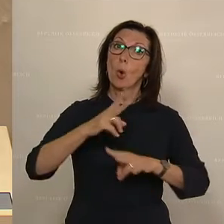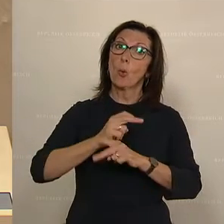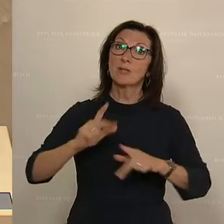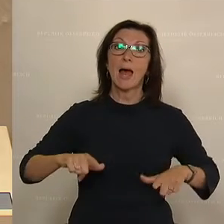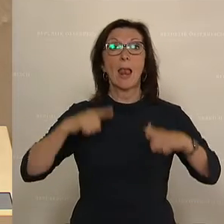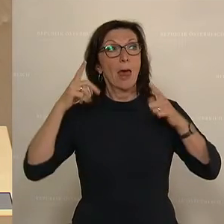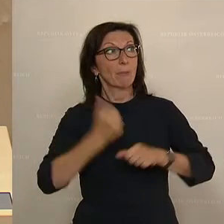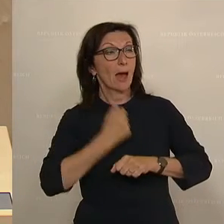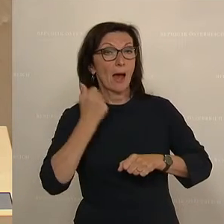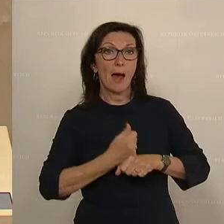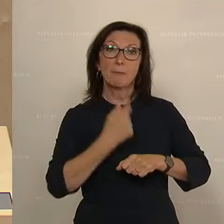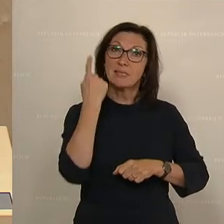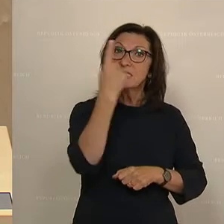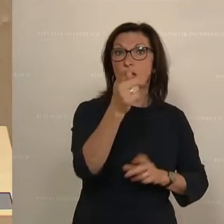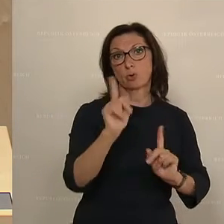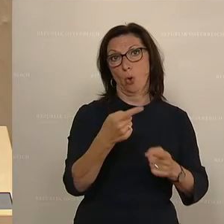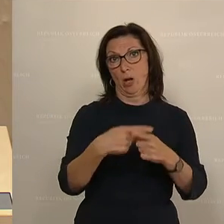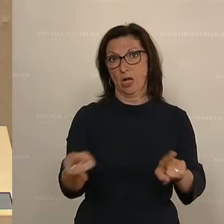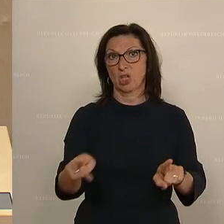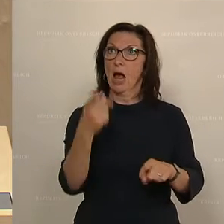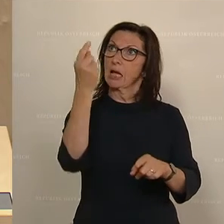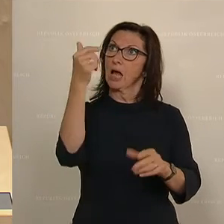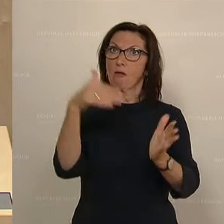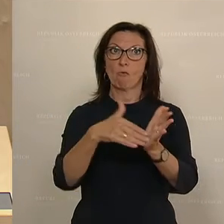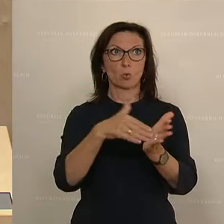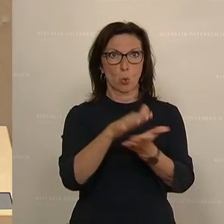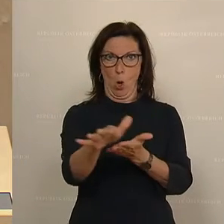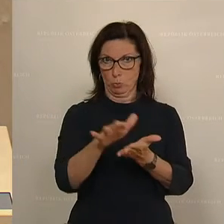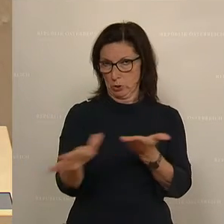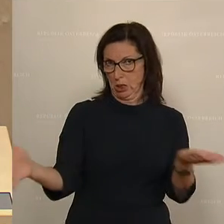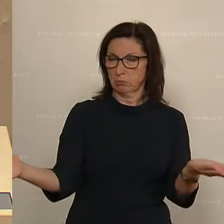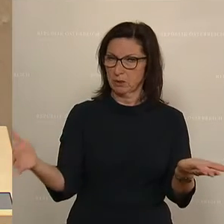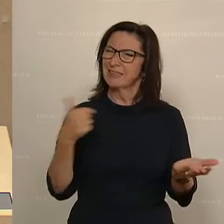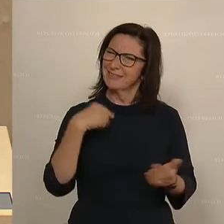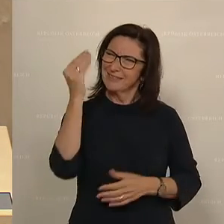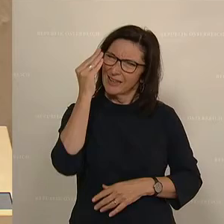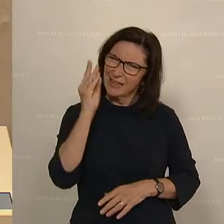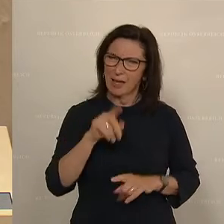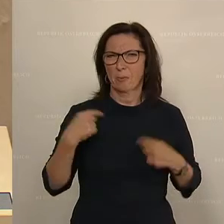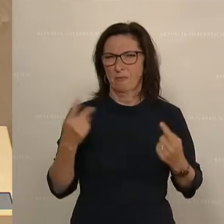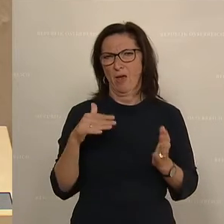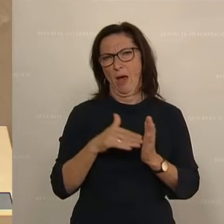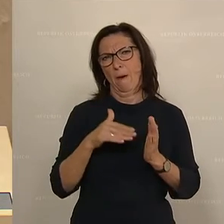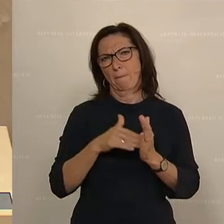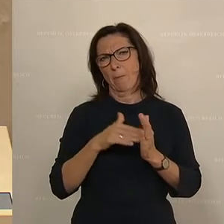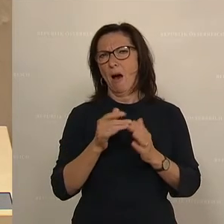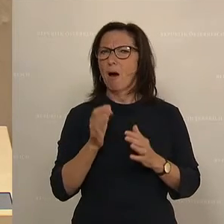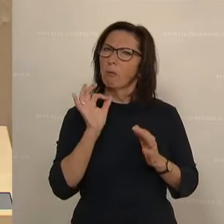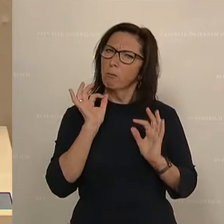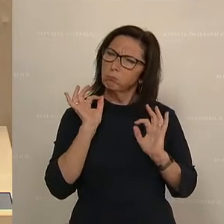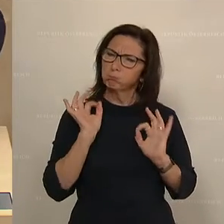auch selbst entscheiden können, wofür sie das Geld ausgeben. Und ich glaube, wir brauchen hier eine vernünftige und ordentliche Debatte,